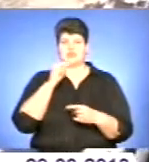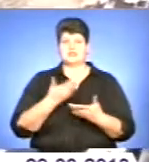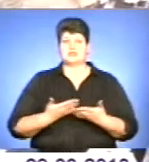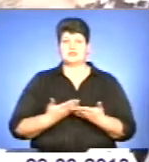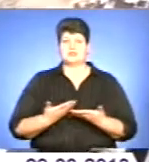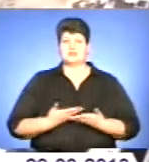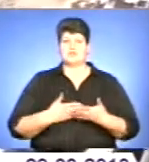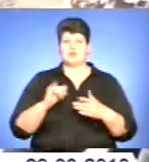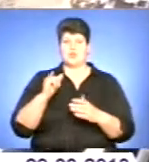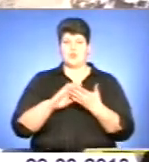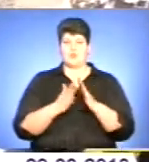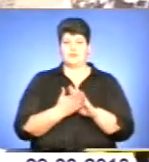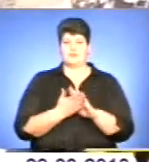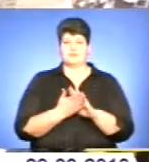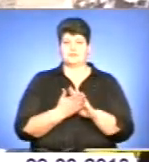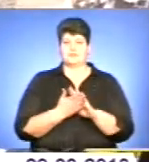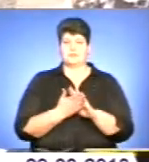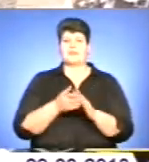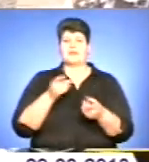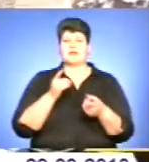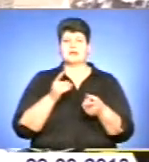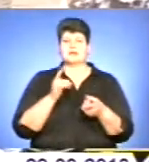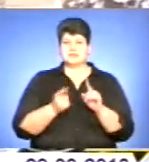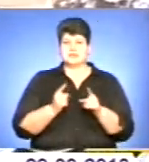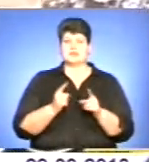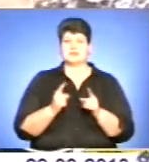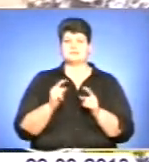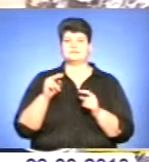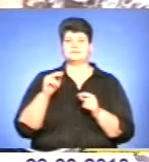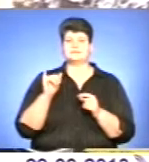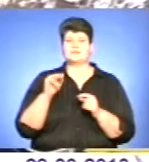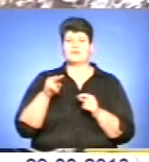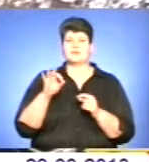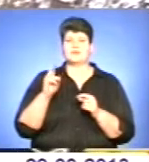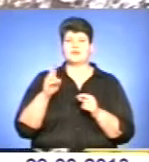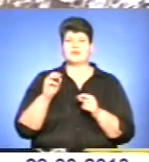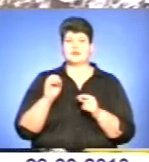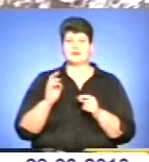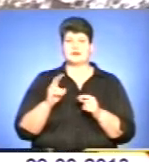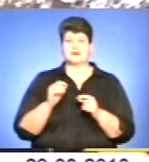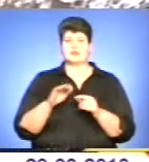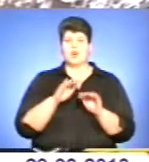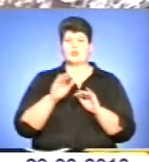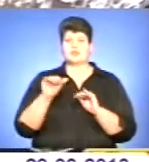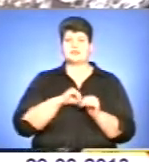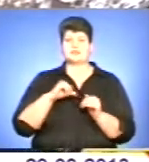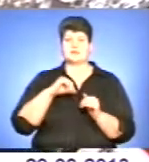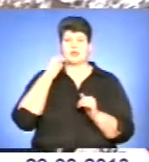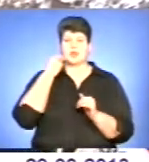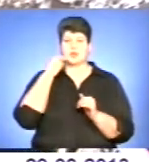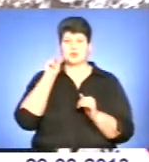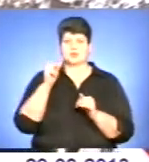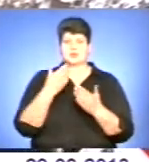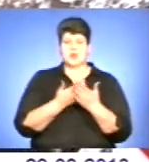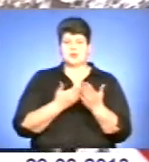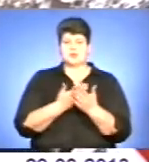іпотека на рівні найкращих європейських образців. На Западі повише є